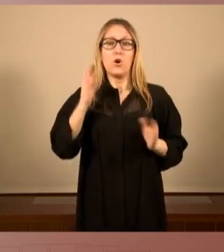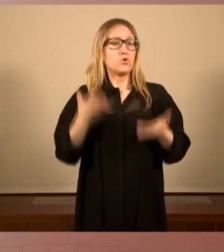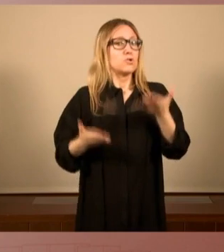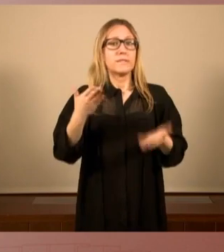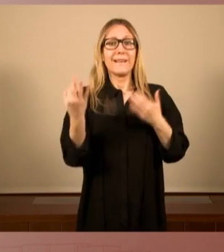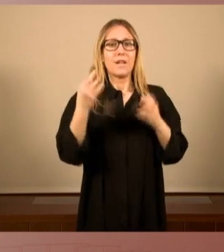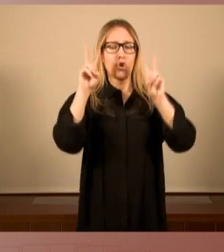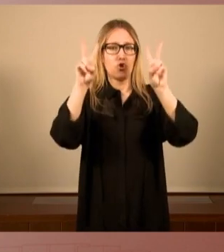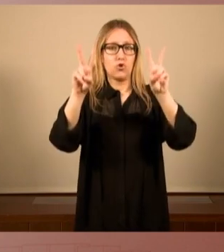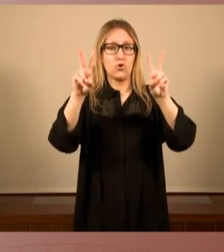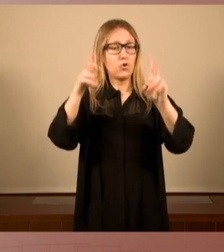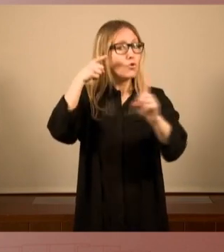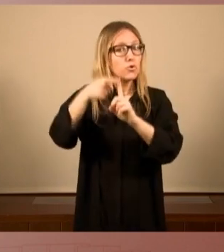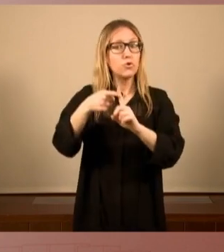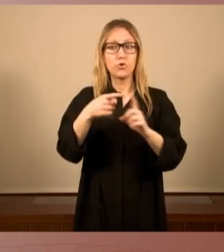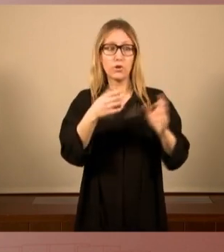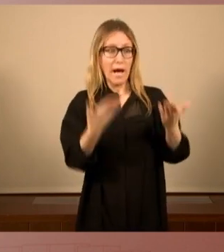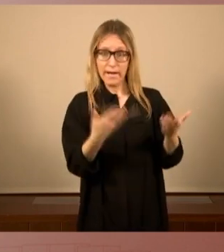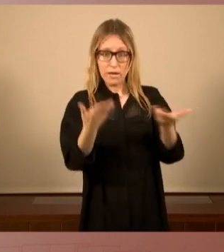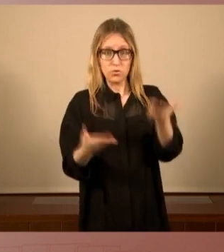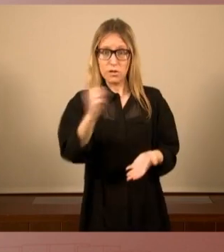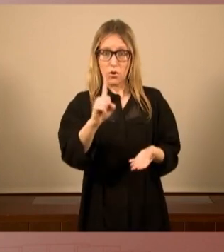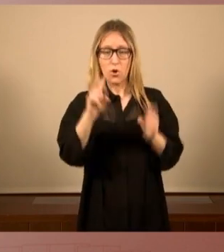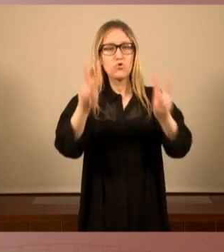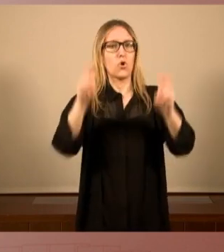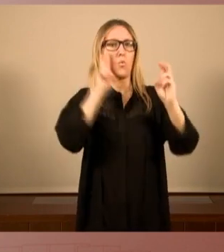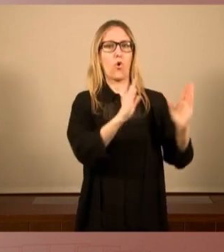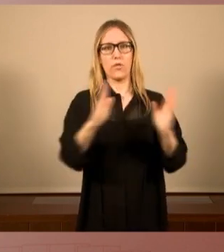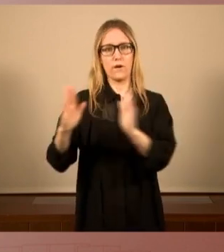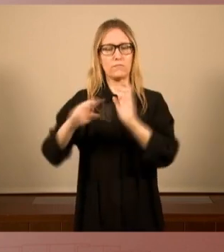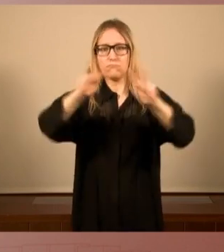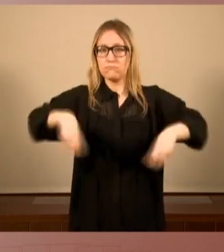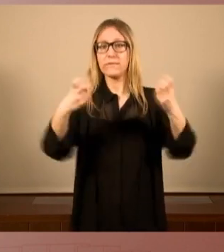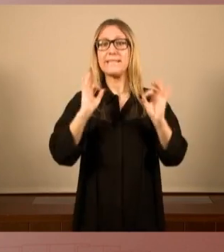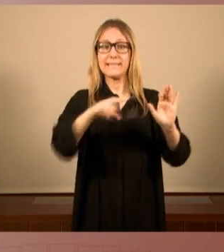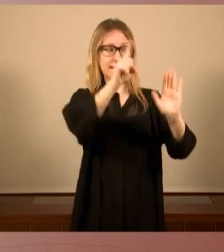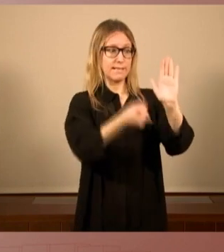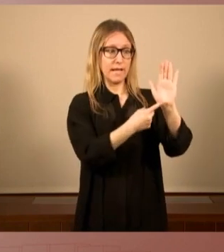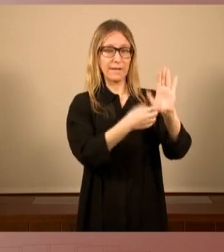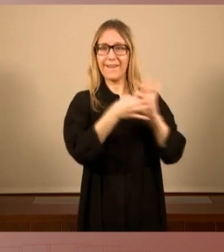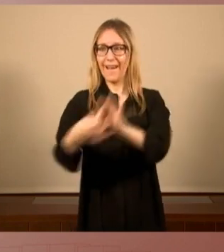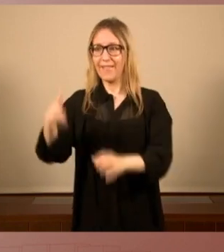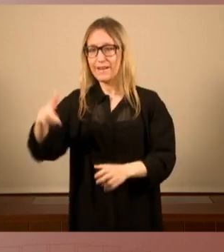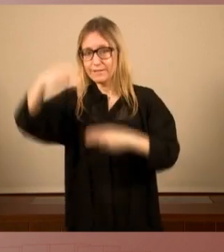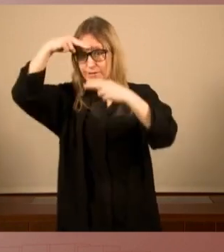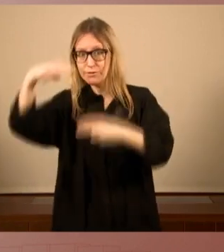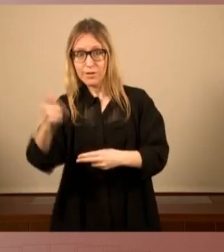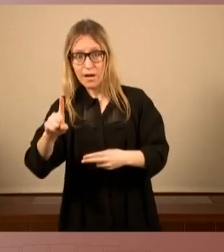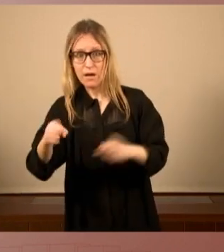nou ordre és un deure de pau i si els drets no caben dins les lleis el que cal canviar és les lleis i per tant